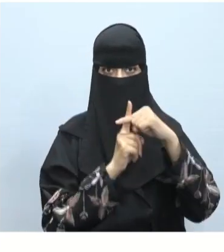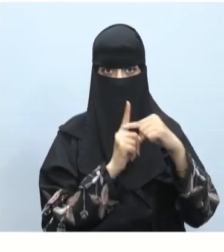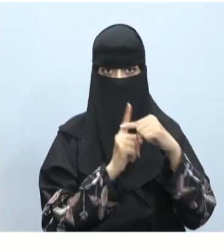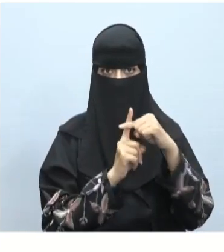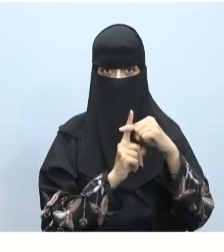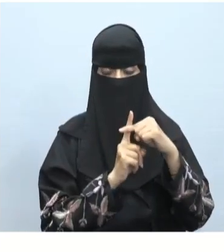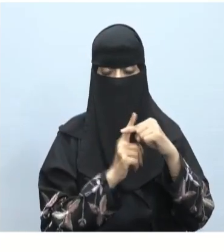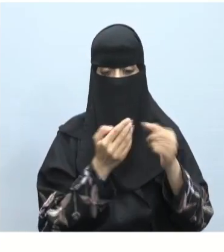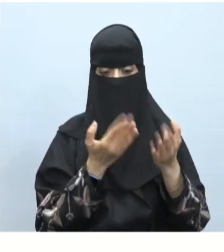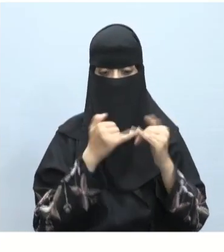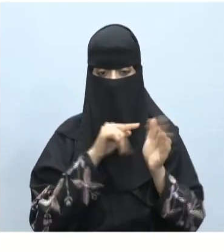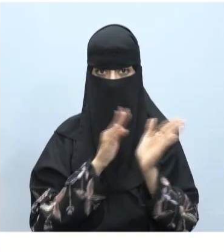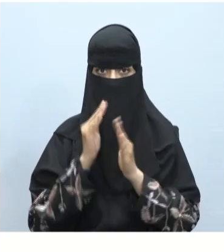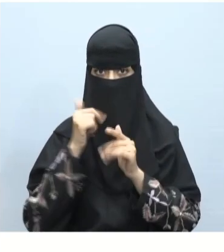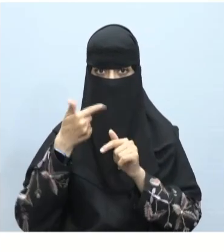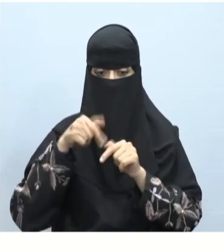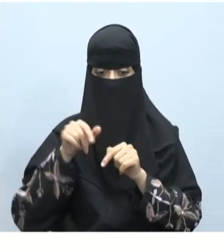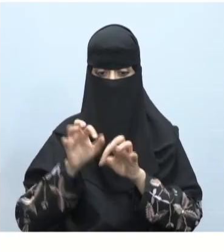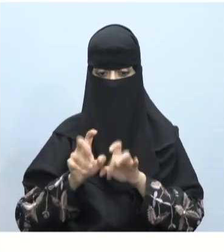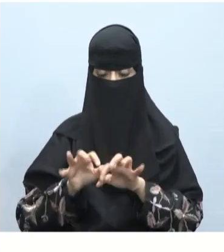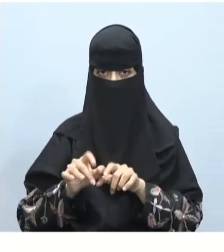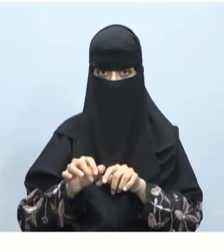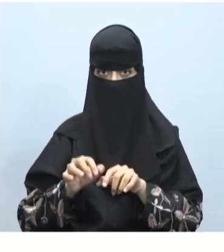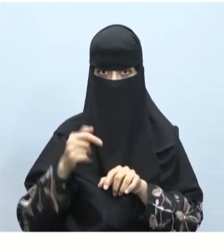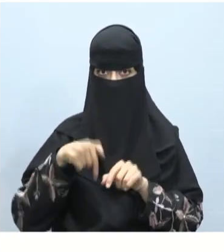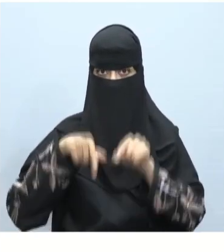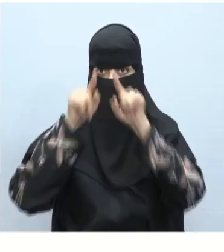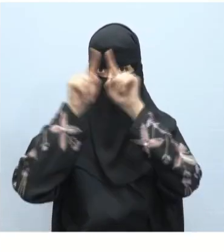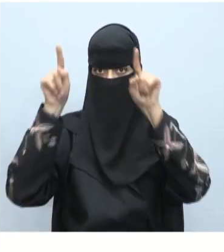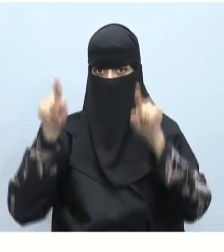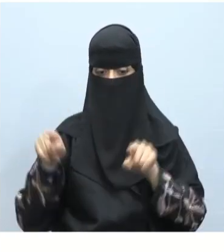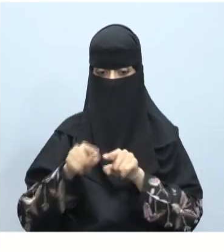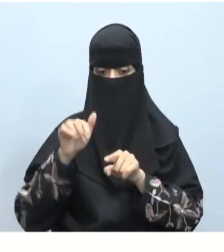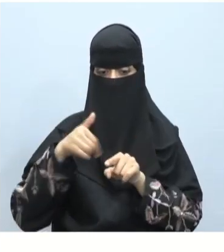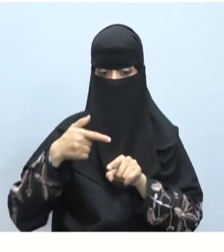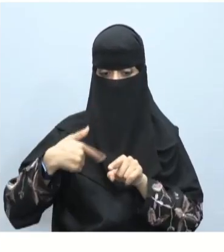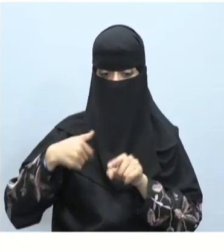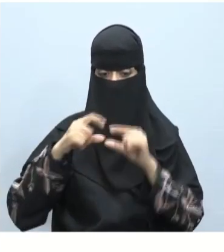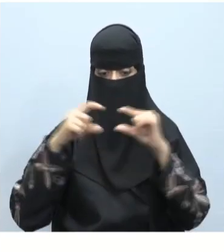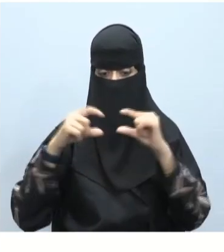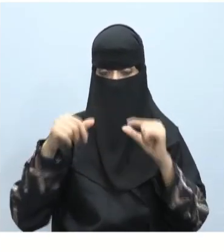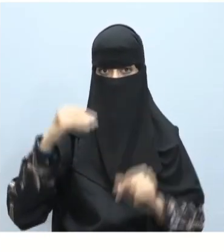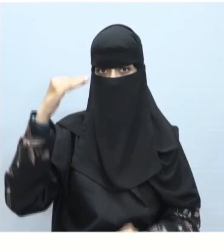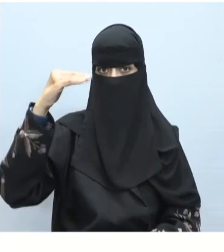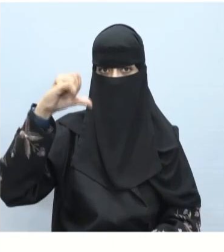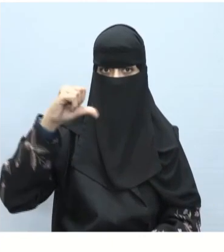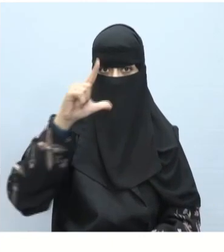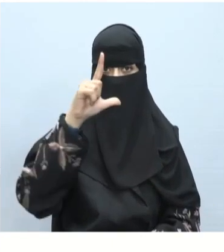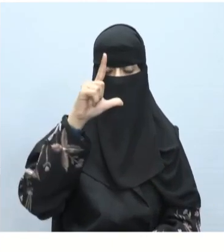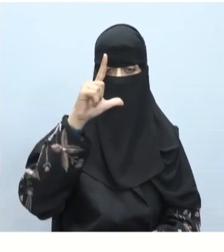الزائد ومن ثم اكتب اسم صفحتك اسم الصفحة الجديدة اكتبها حول